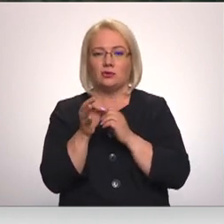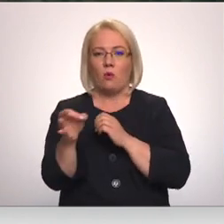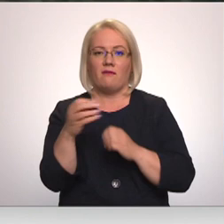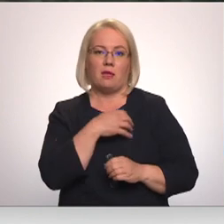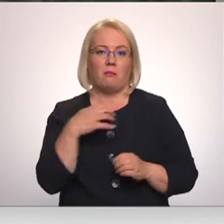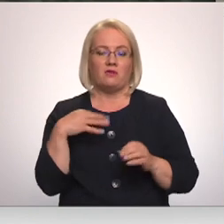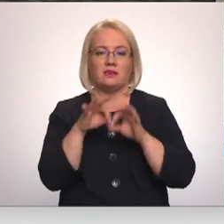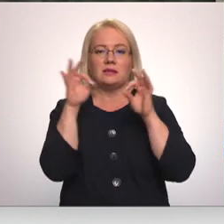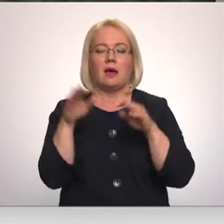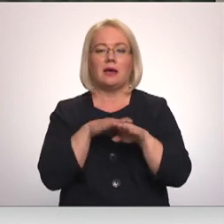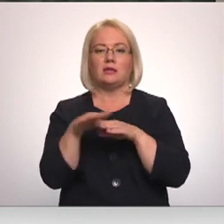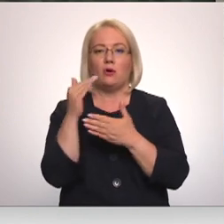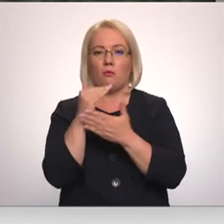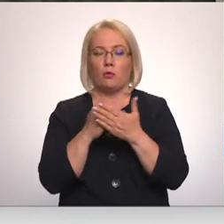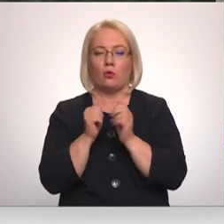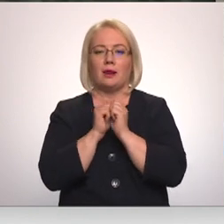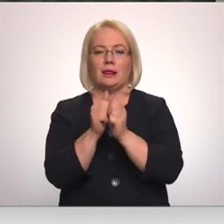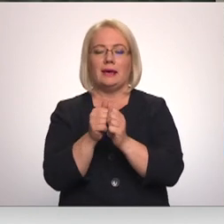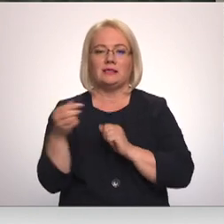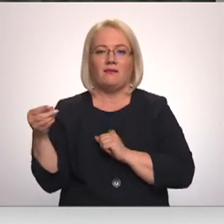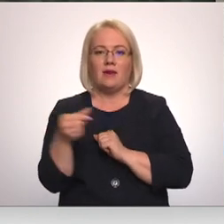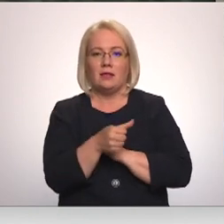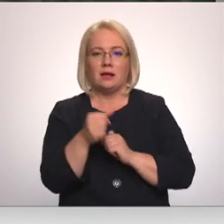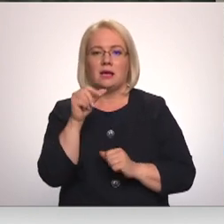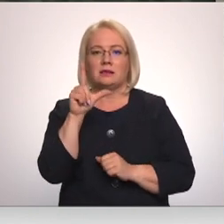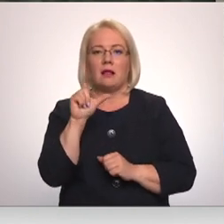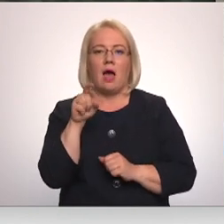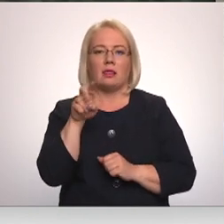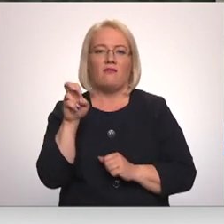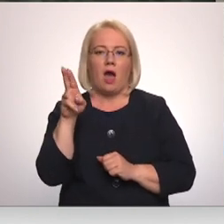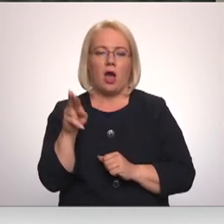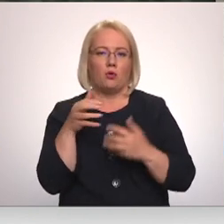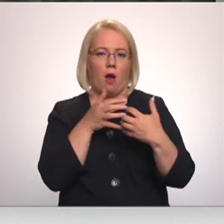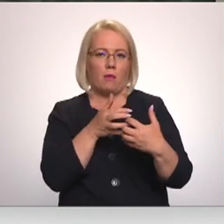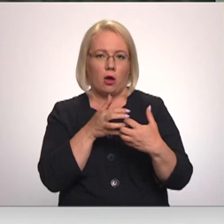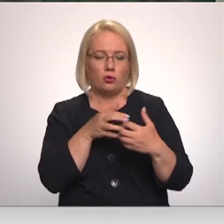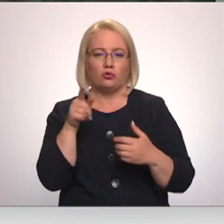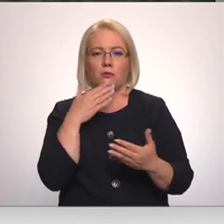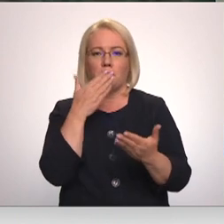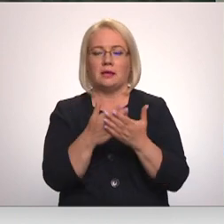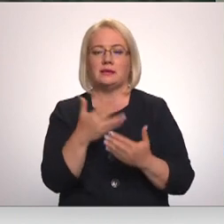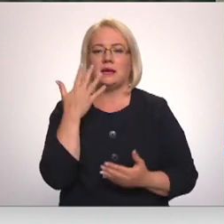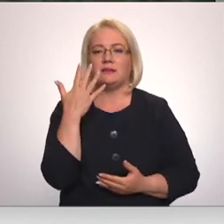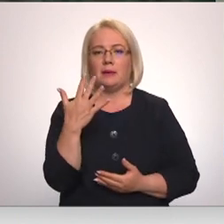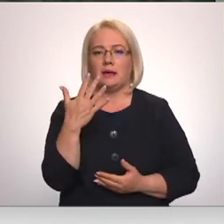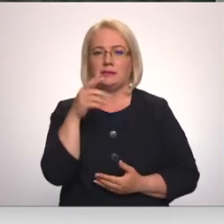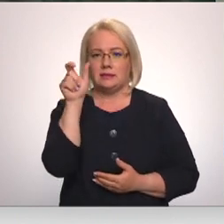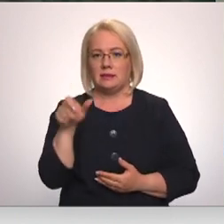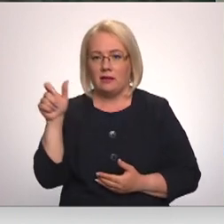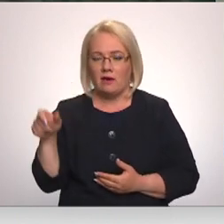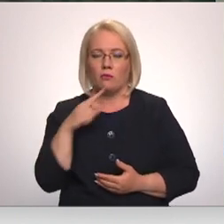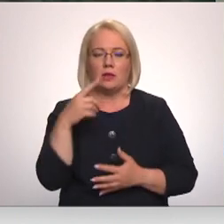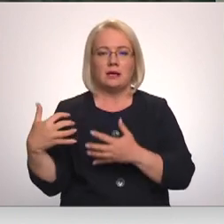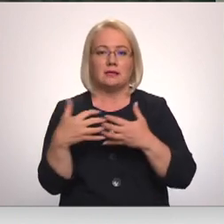īstenot programmu, kurā līdzfinansējas Latvāņu apkarošanu. Šogad tajā pieteicās pieci vietēji iedzīvotāji, kas atzīst, ka cīņa